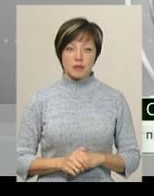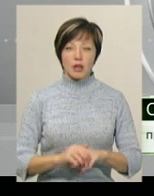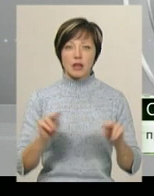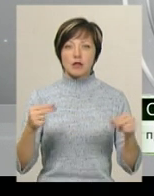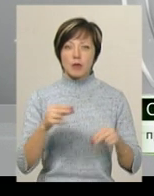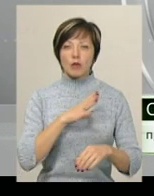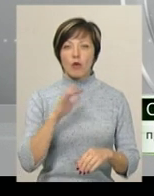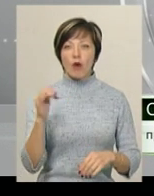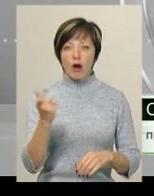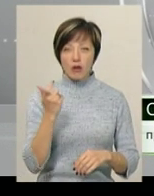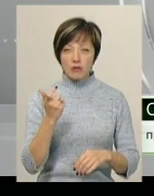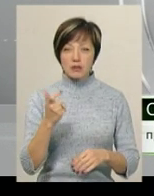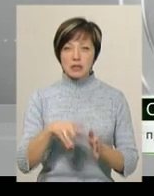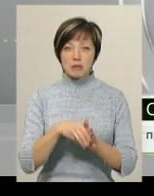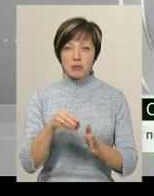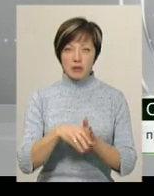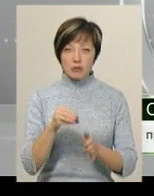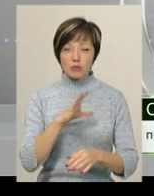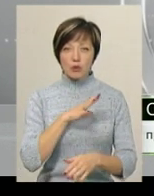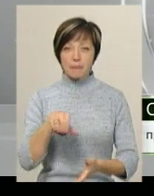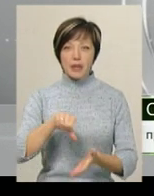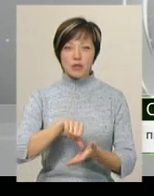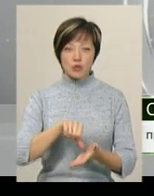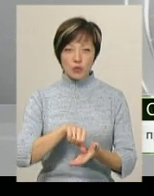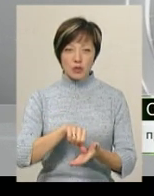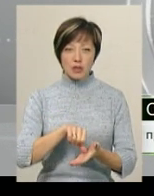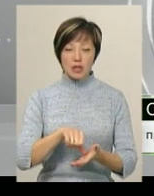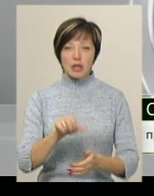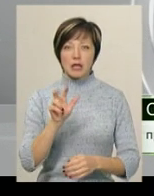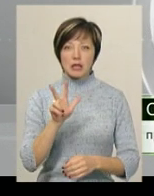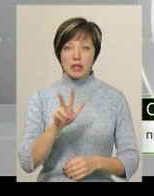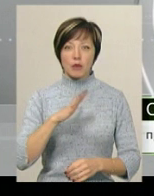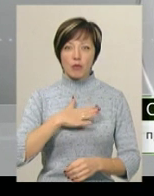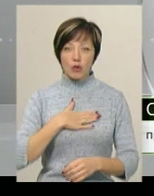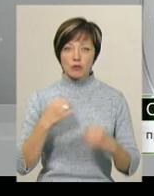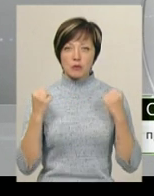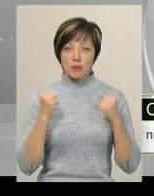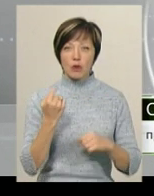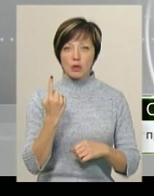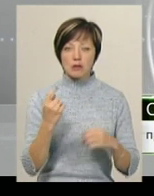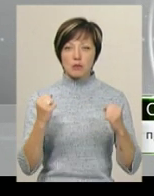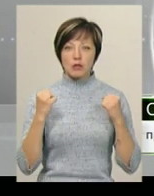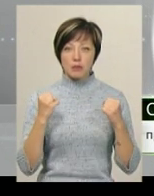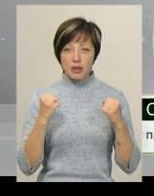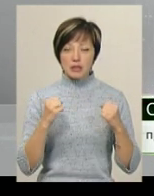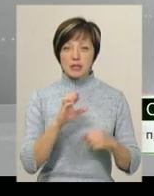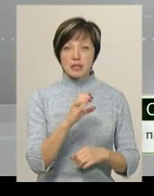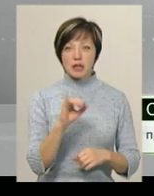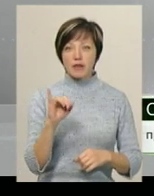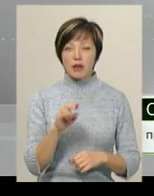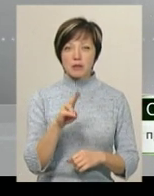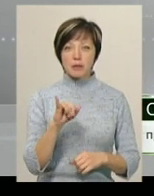збірною Китая. Там були присутні три моїх спортсмена і один спортсмен Сергій Івановича